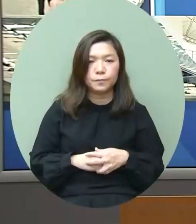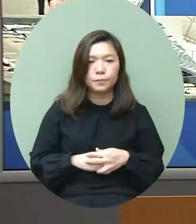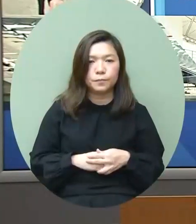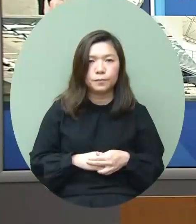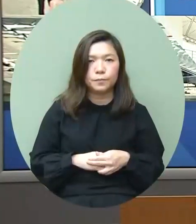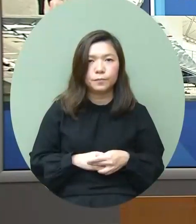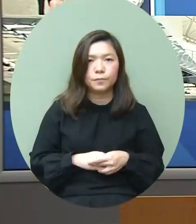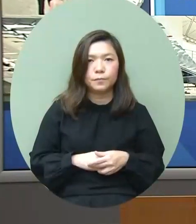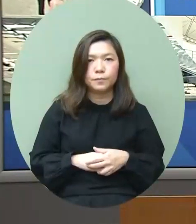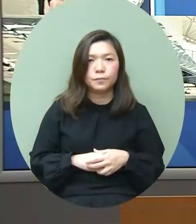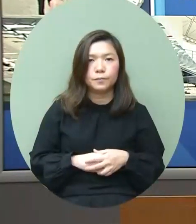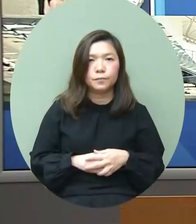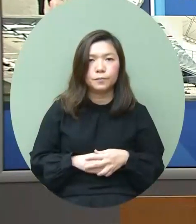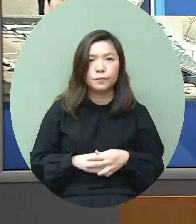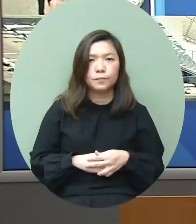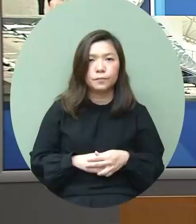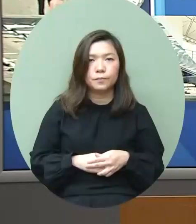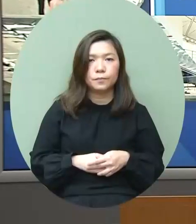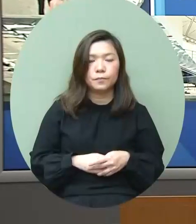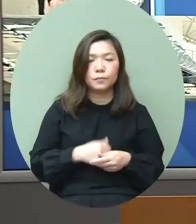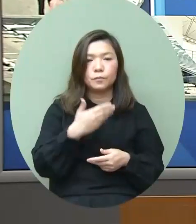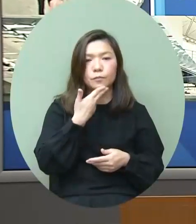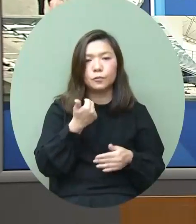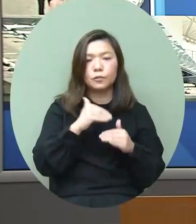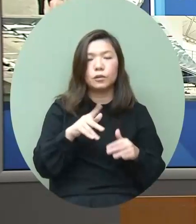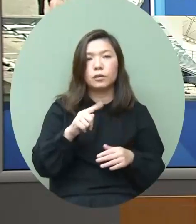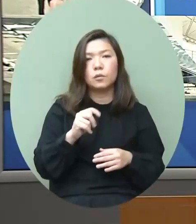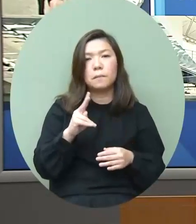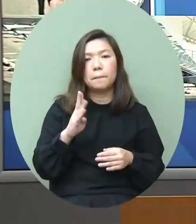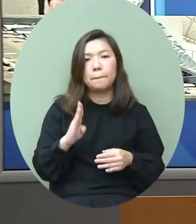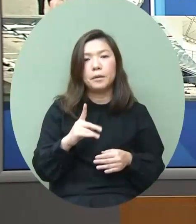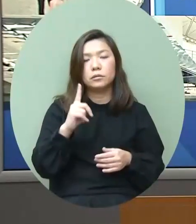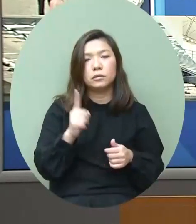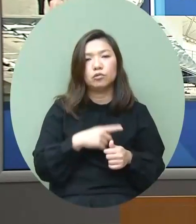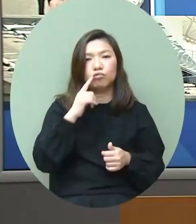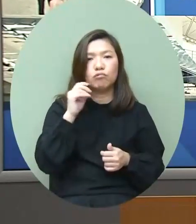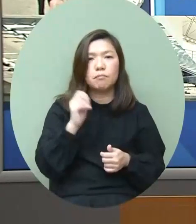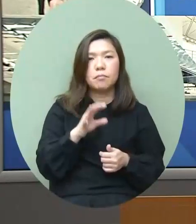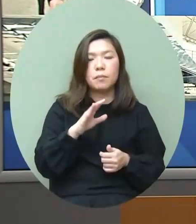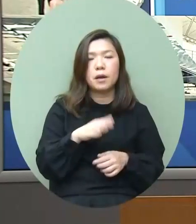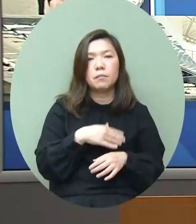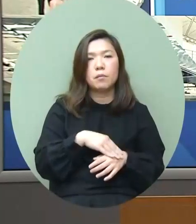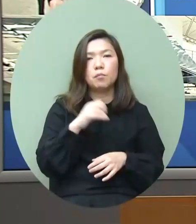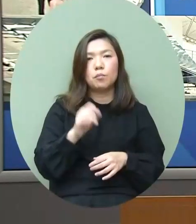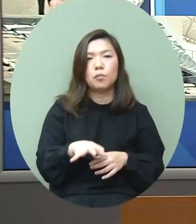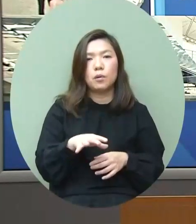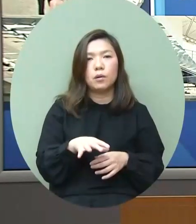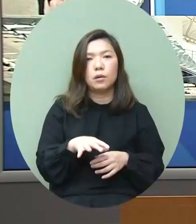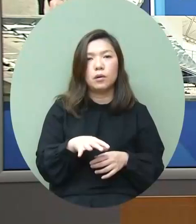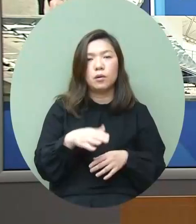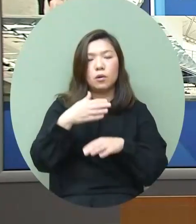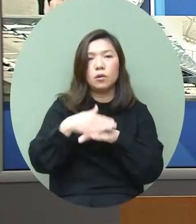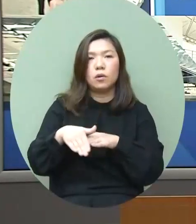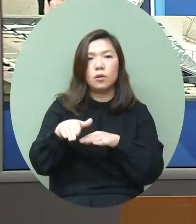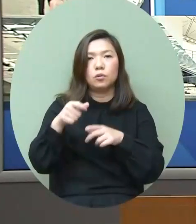我又有了這位女的記者麻煩你早晨 TVB首先想問回剛才說到一些海外